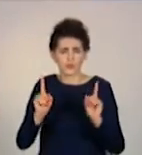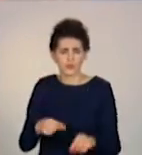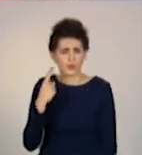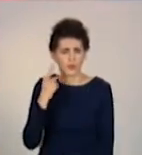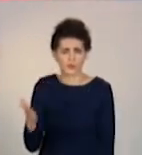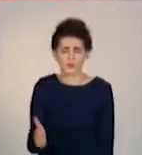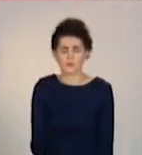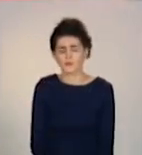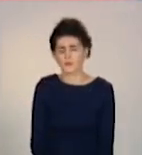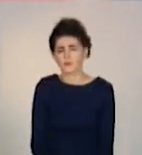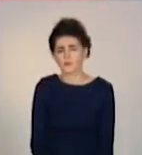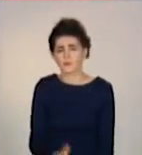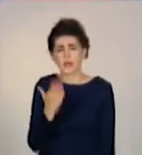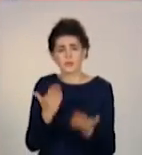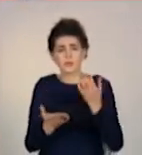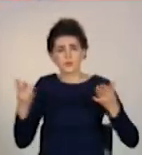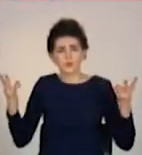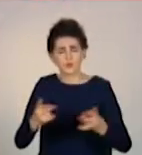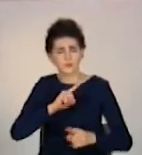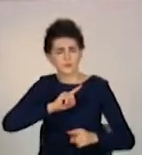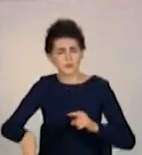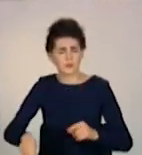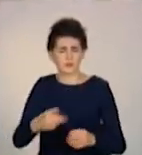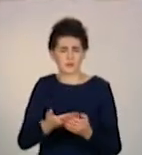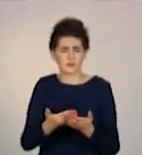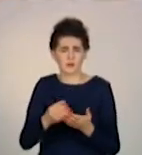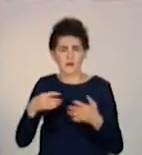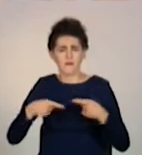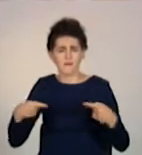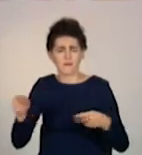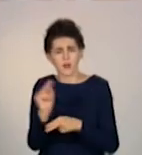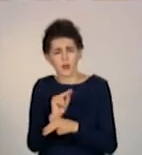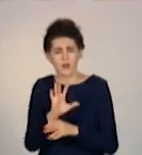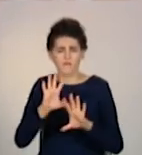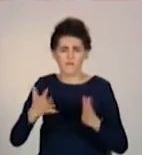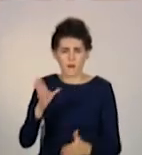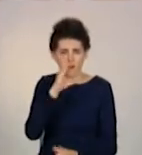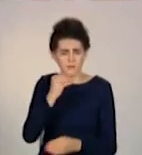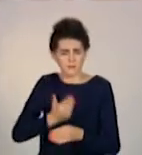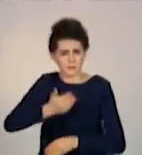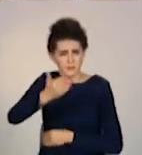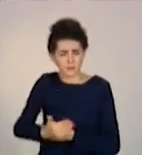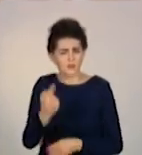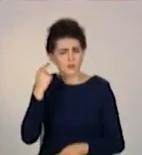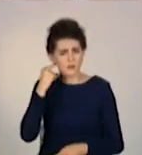Якщо не вжити термінових заходів, у Роберта майже немає шансів почути навколишній світ.